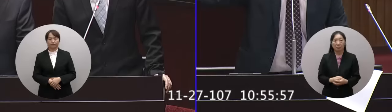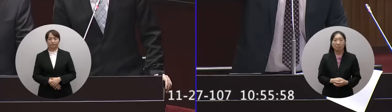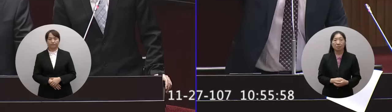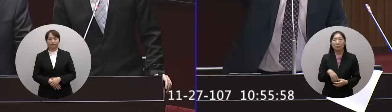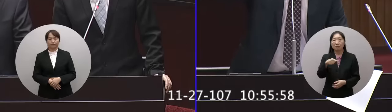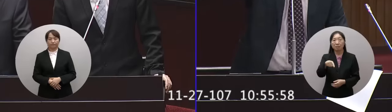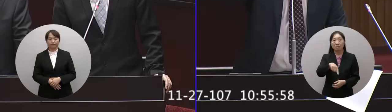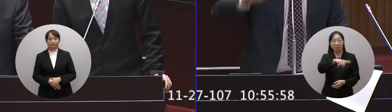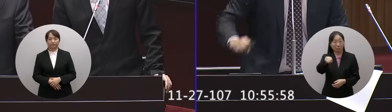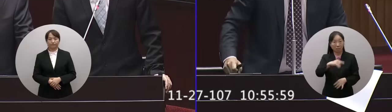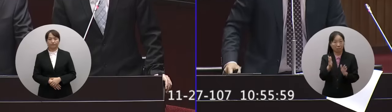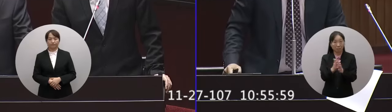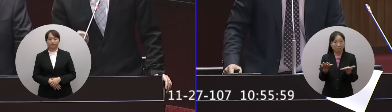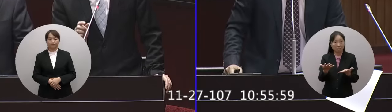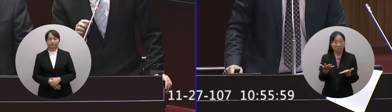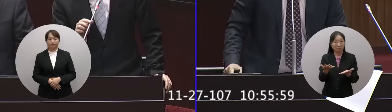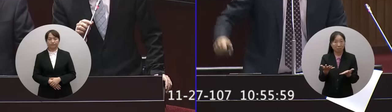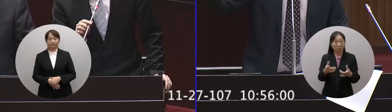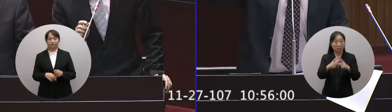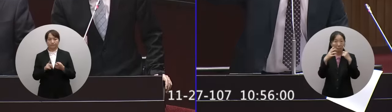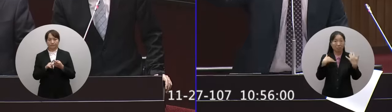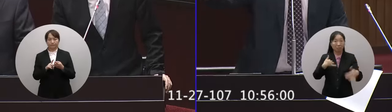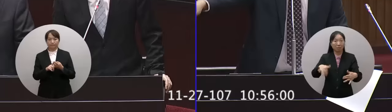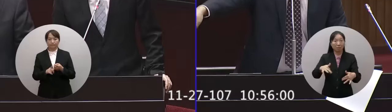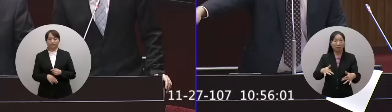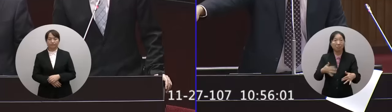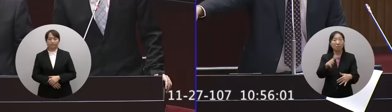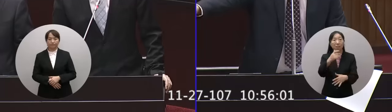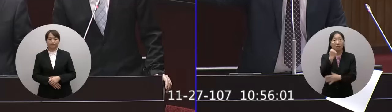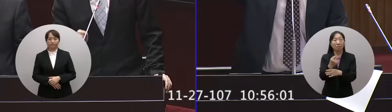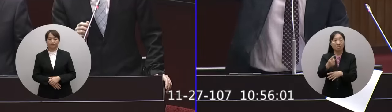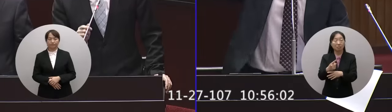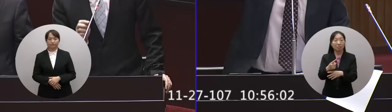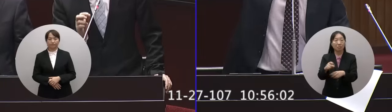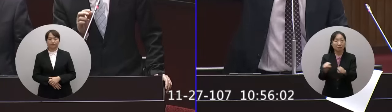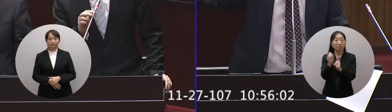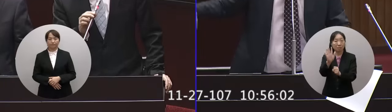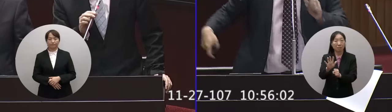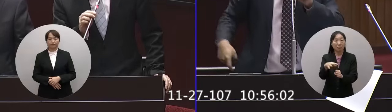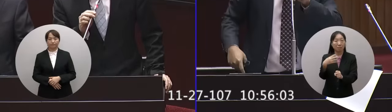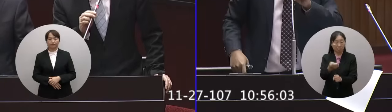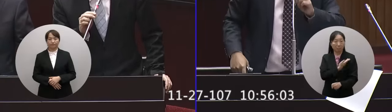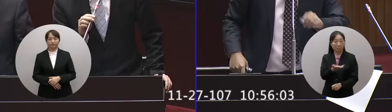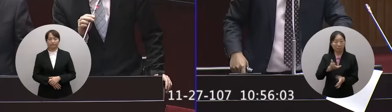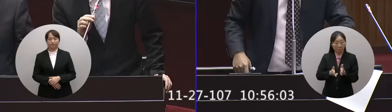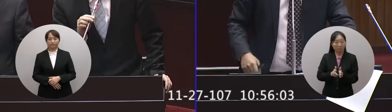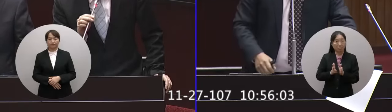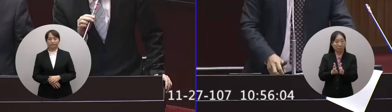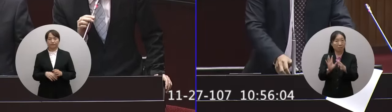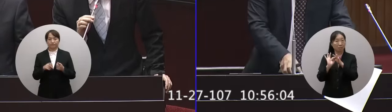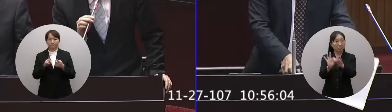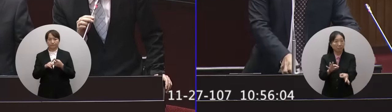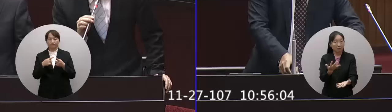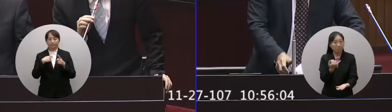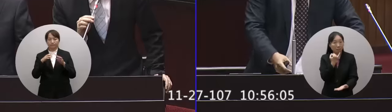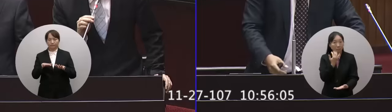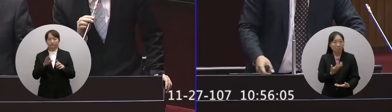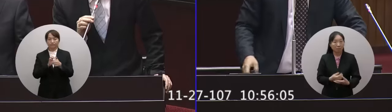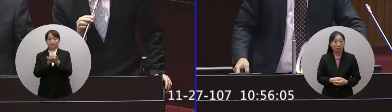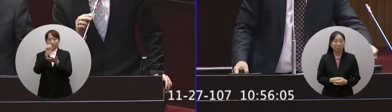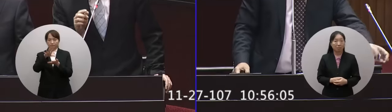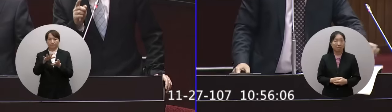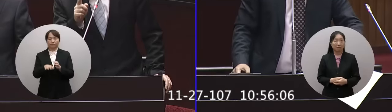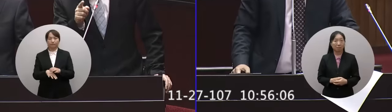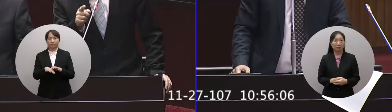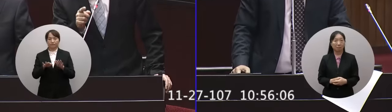響大家現在還沒有聽到答案啊為什麼主峰棒出問題了以後還允許他發車我現在跟黃委員